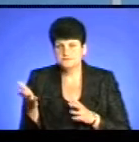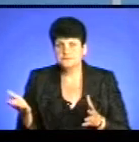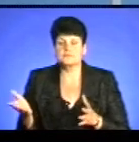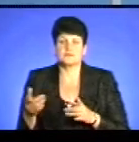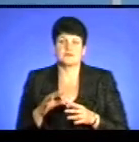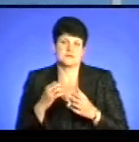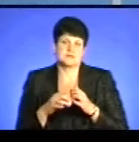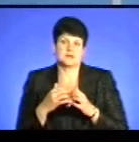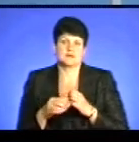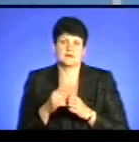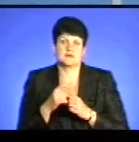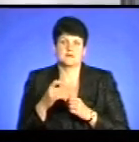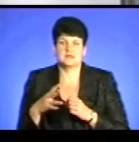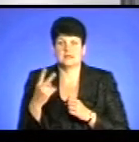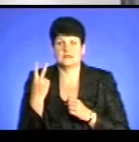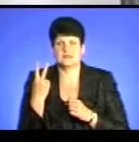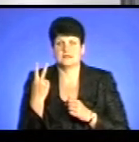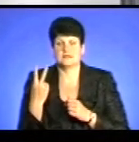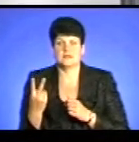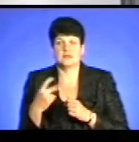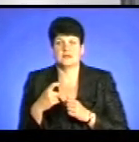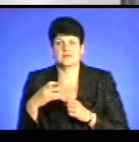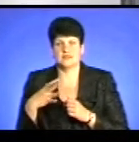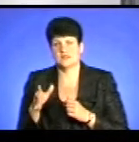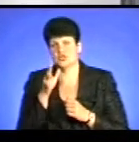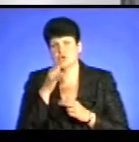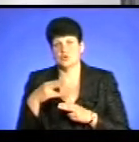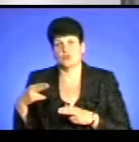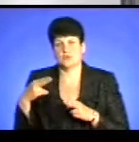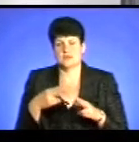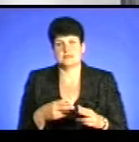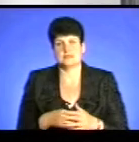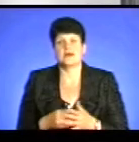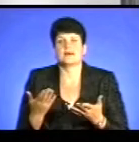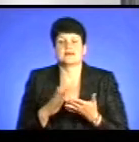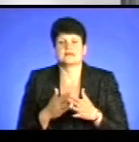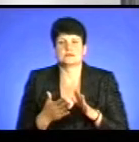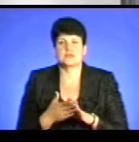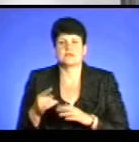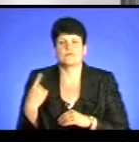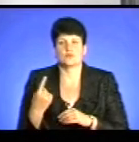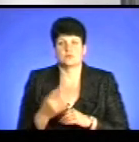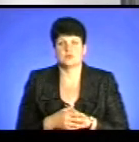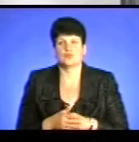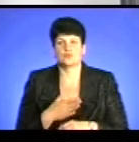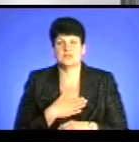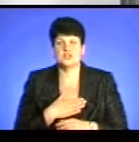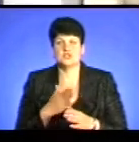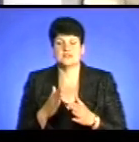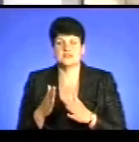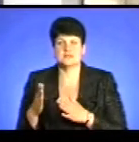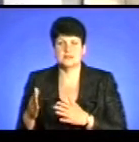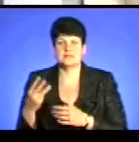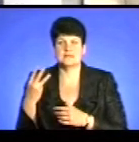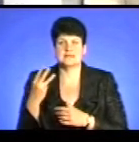середньому хвилина-дві хвилини з урахуванням часу на доїзд. А яка ситуація по області? В нашій системі за